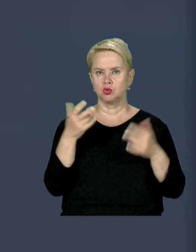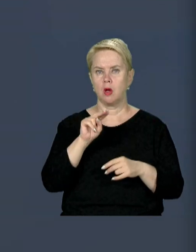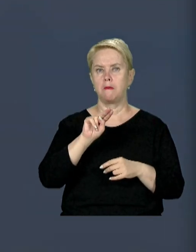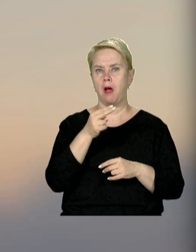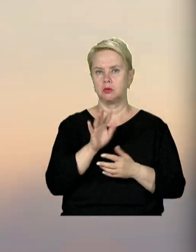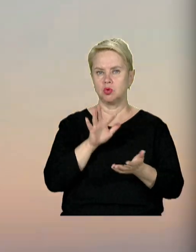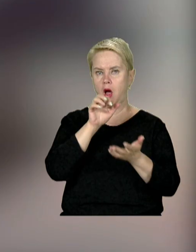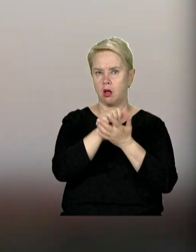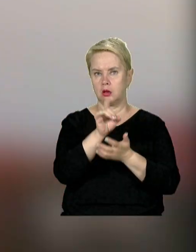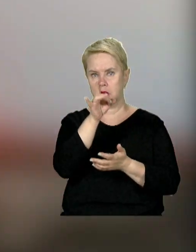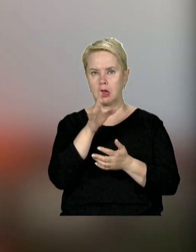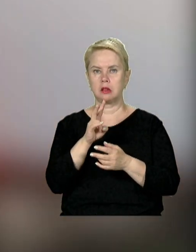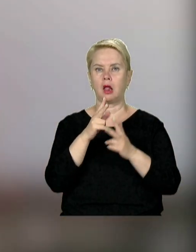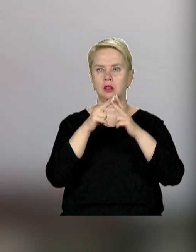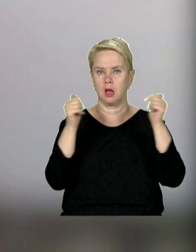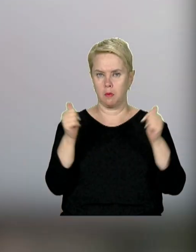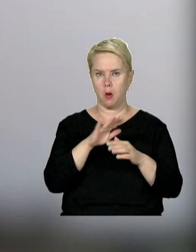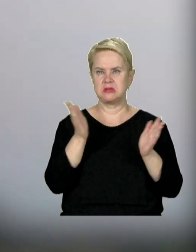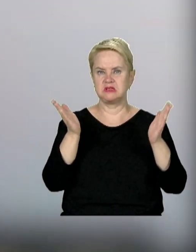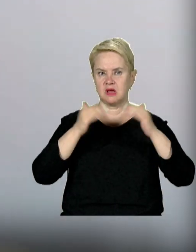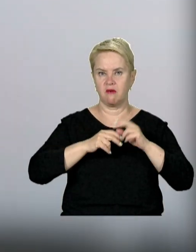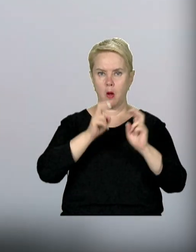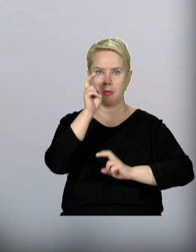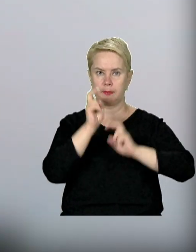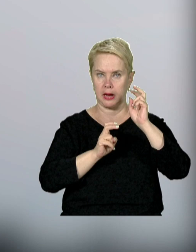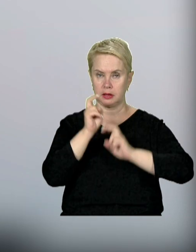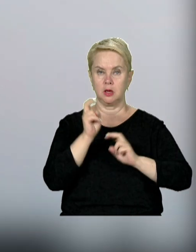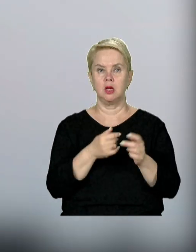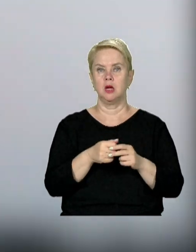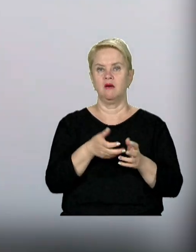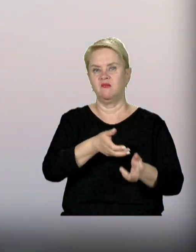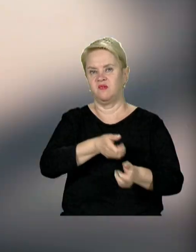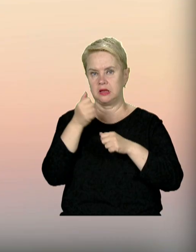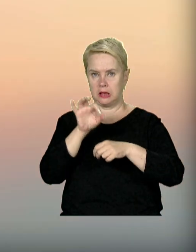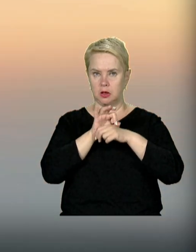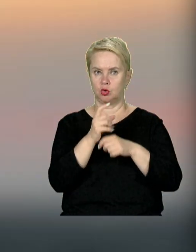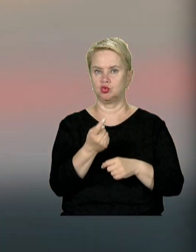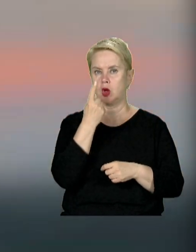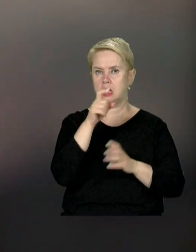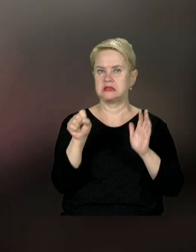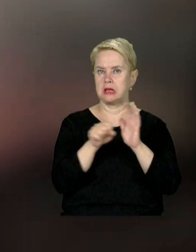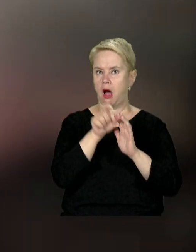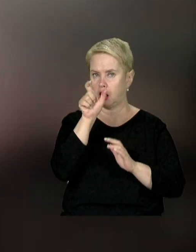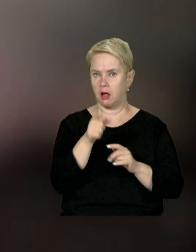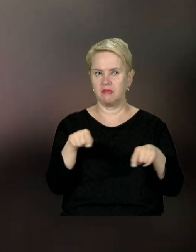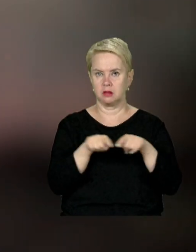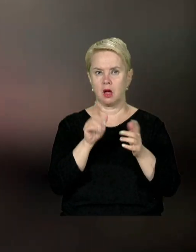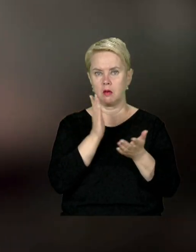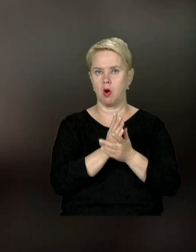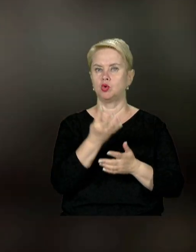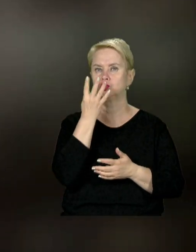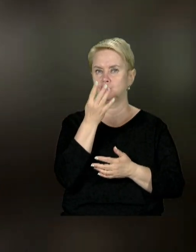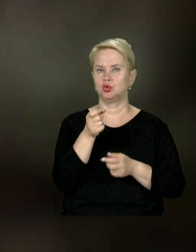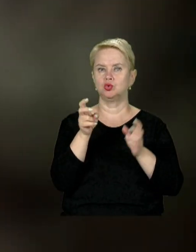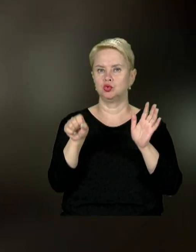'ятничної атаки росіян на Дніпро. З-під завалів на промисловому підприємстві витягли тіло ще одного загиблого. Відтак маємо аж